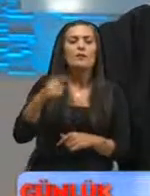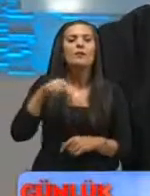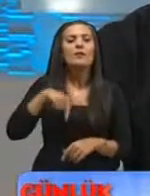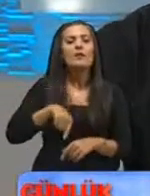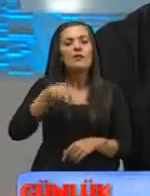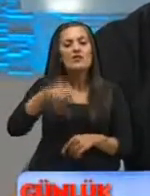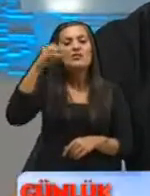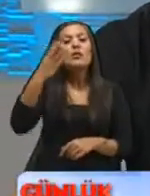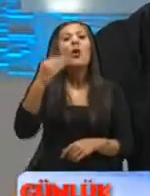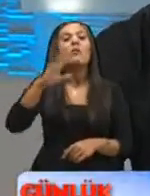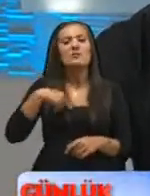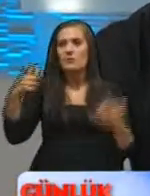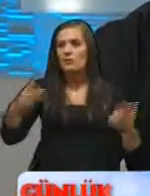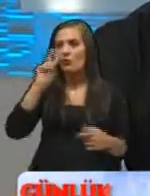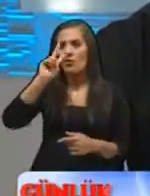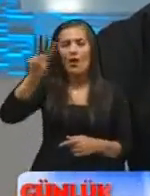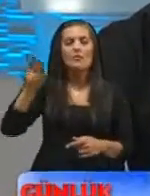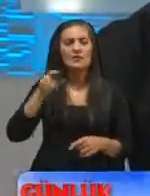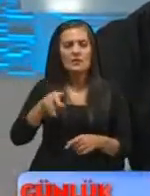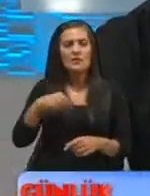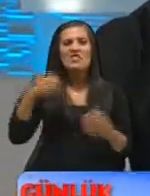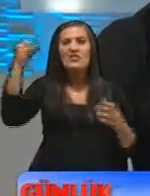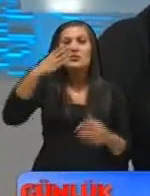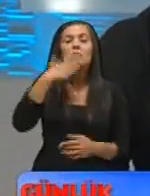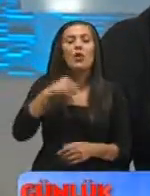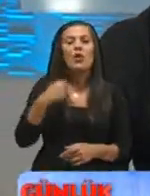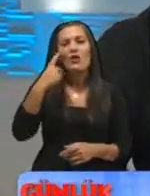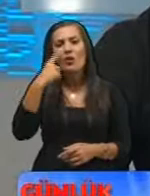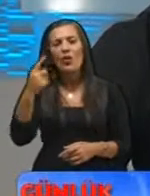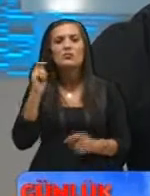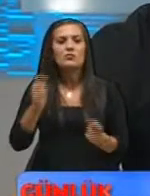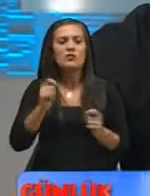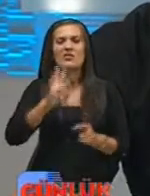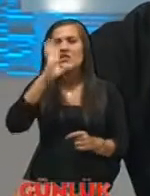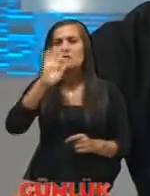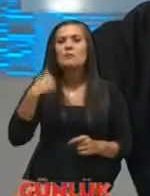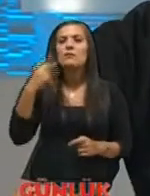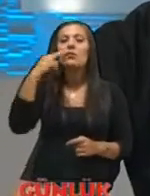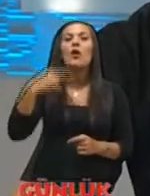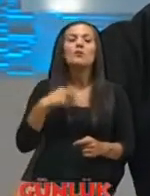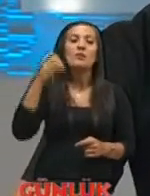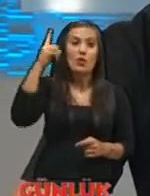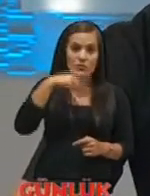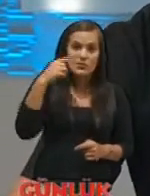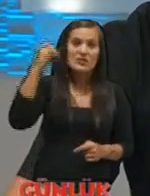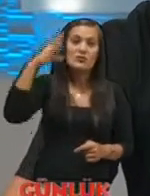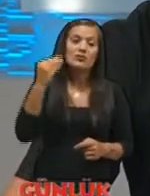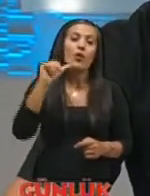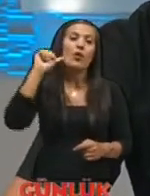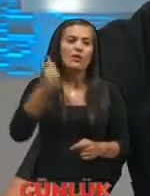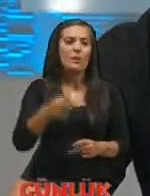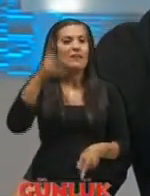olmadığı zaman şu anda ortamda da gördüğümüz gibi hiçbir şeyi göremeyiz hiç kimse de bizi göremez onun için ışık çok önemli diyorum